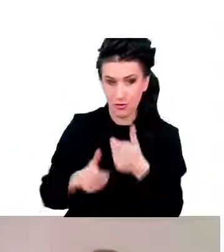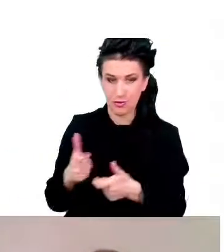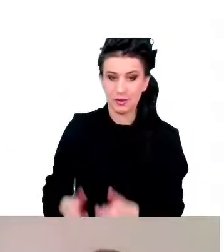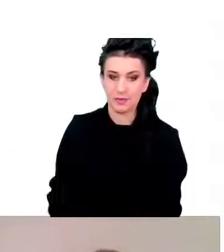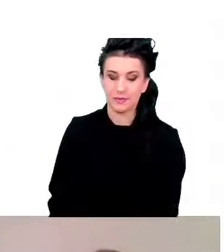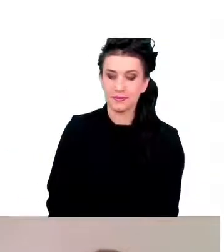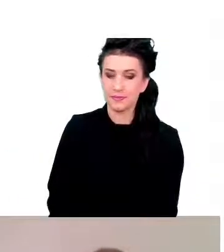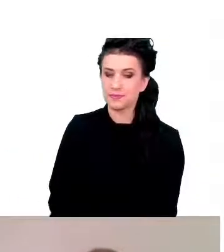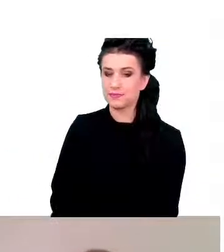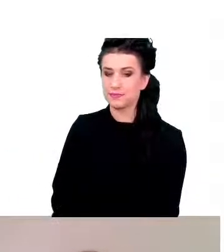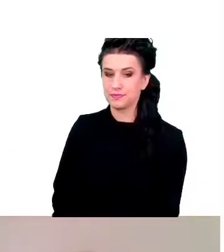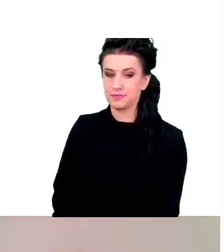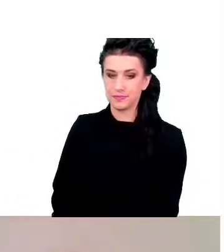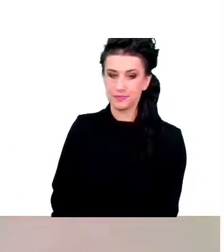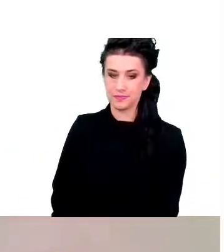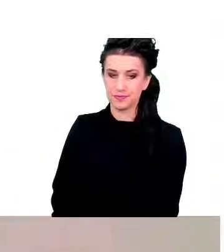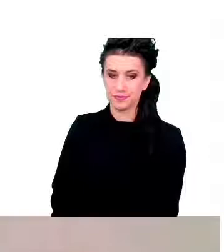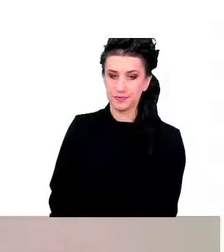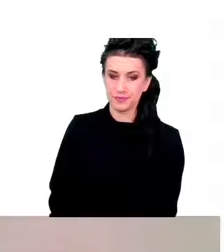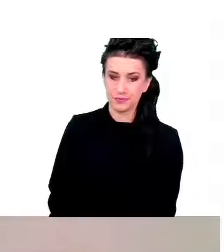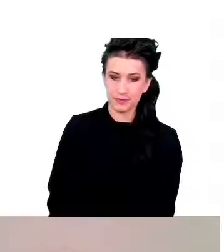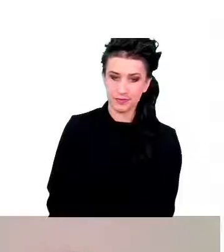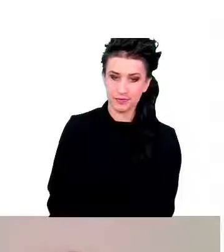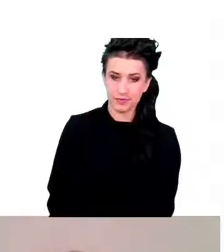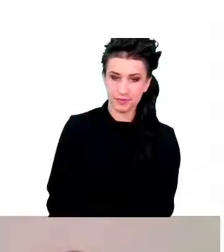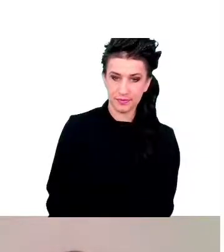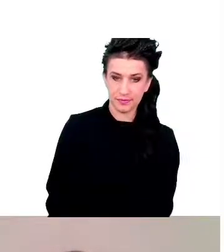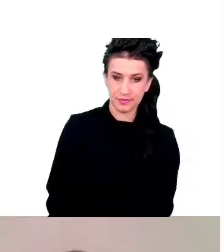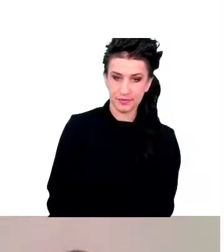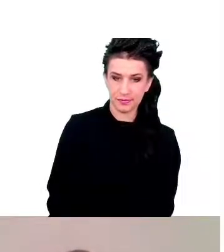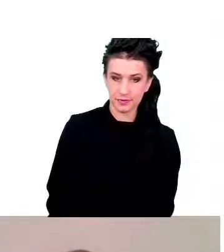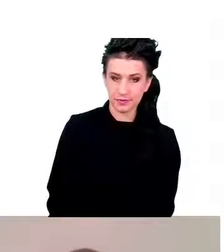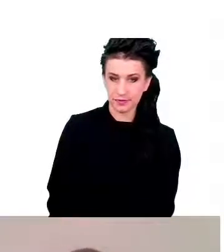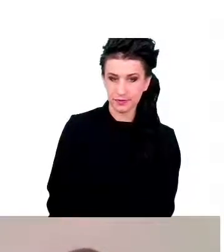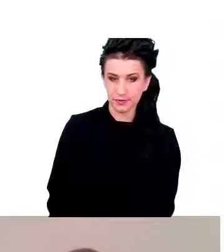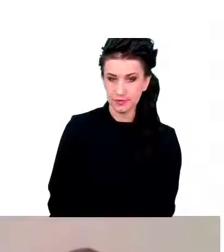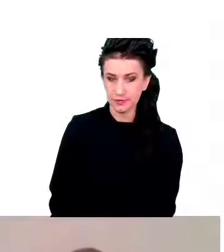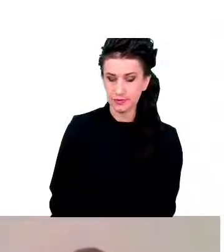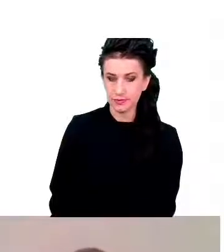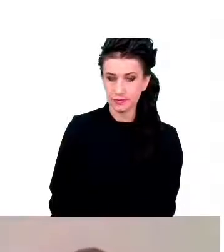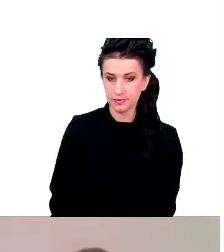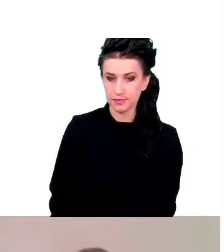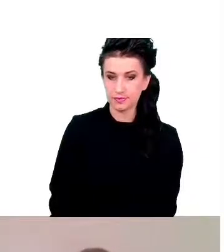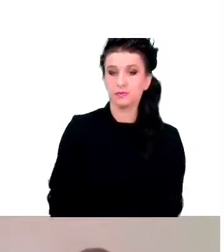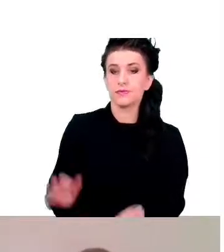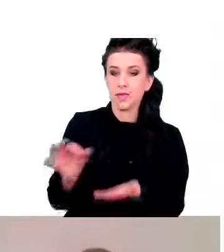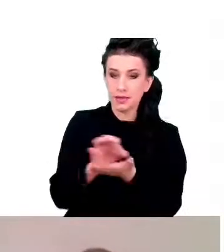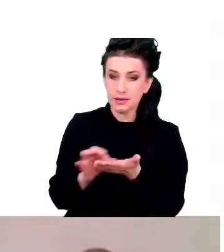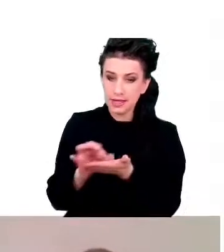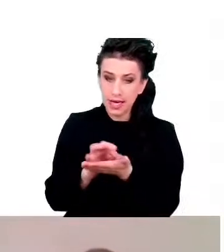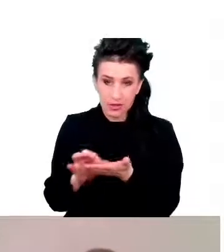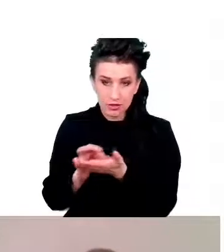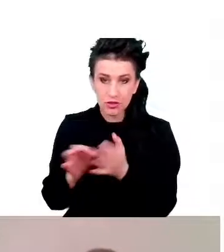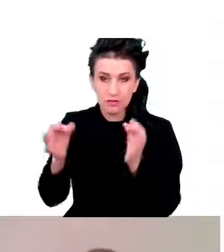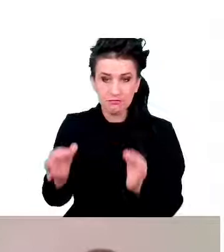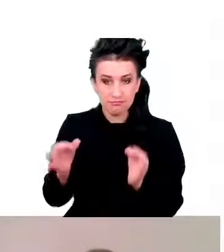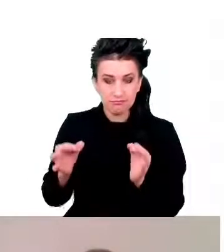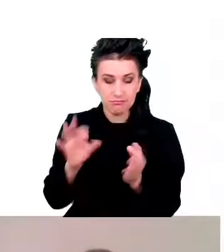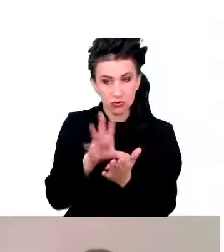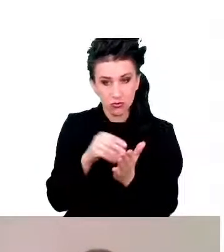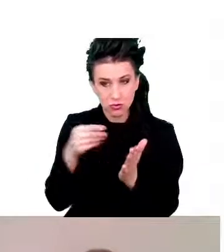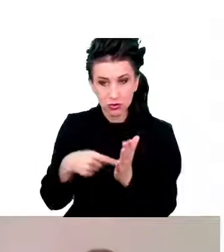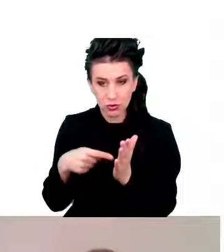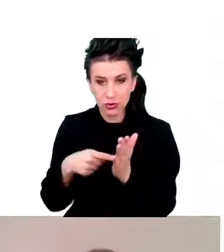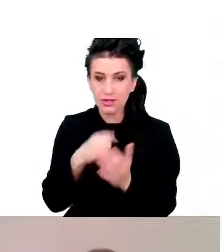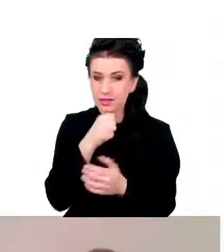I z tego, co Państwu tak jakby narysowaliśmy sobie teraz taki model starzenia komórkowego,